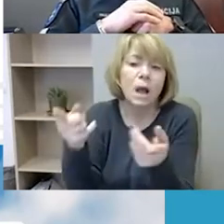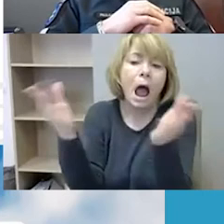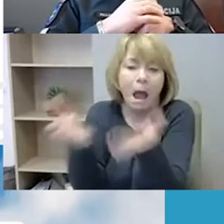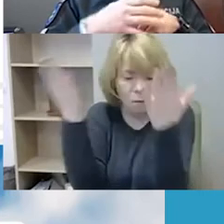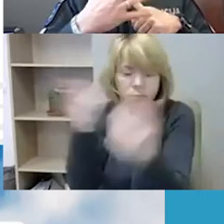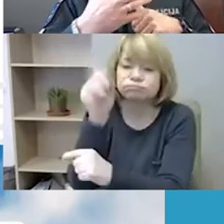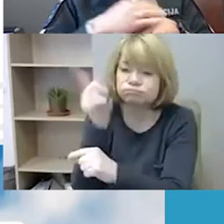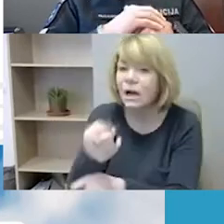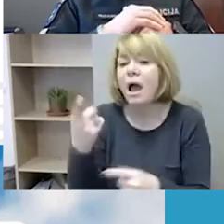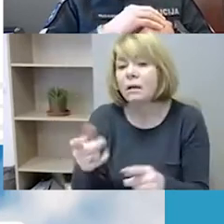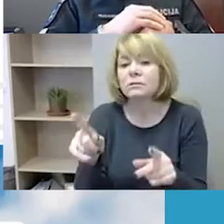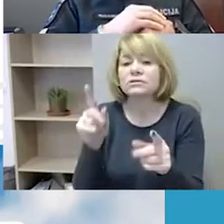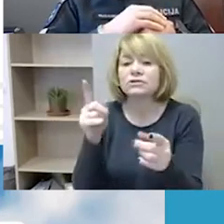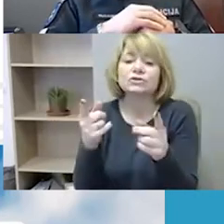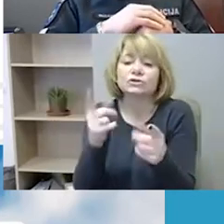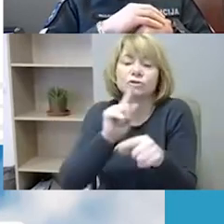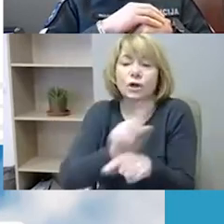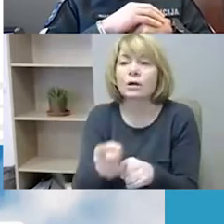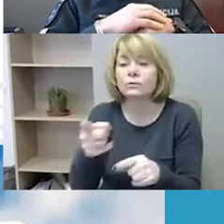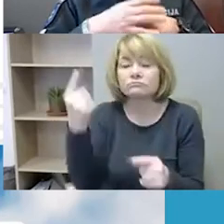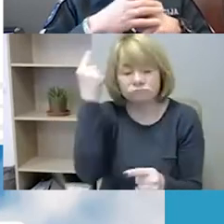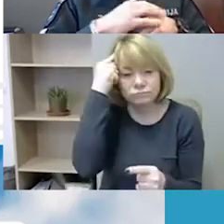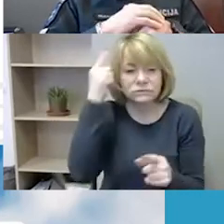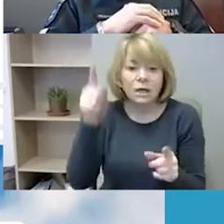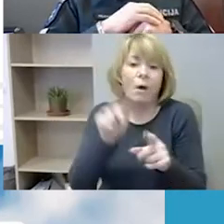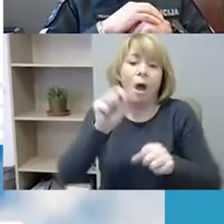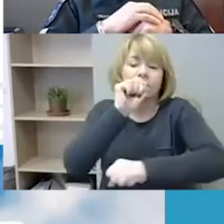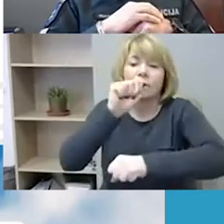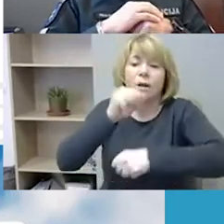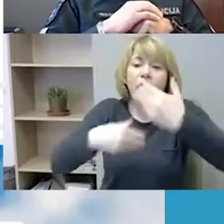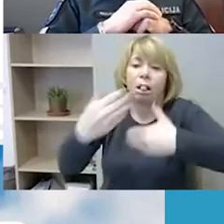galbūt užkardytų tam tikrų nusikaltimų įgdymų vėliau.